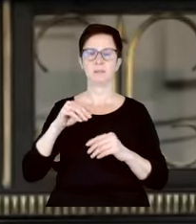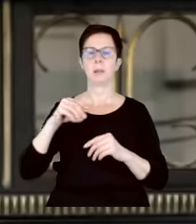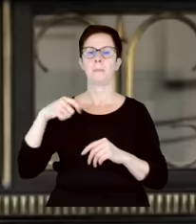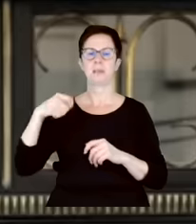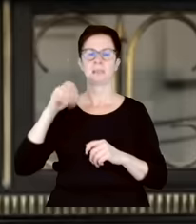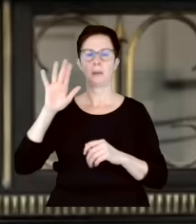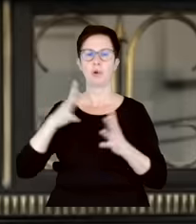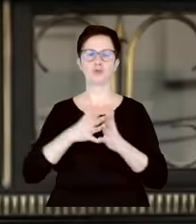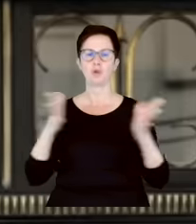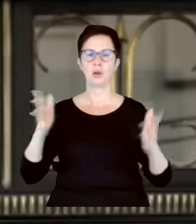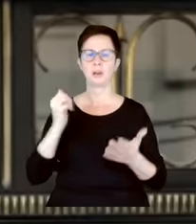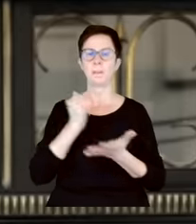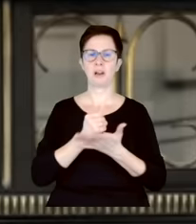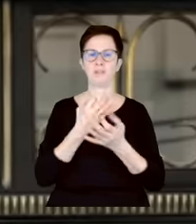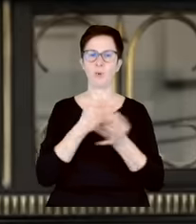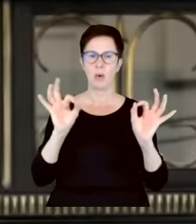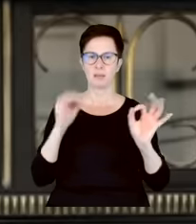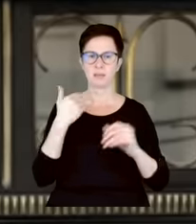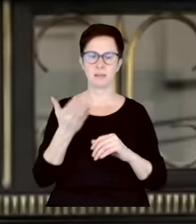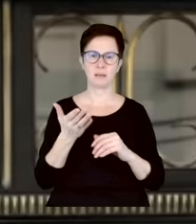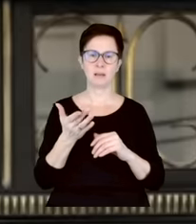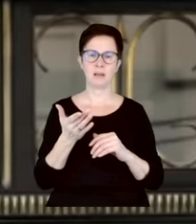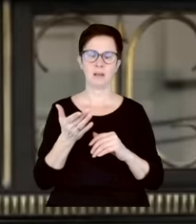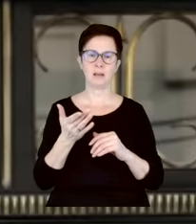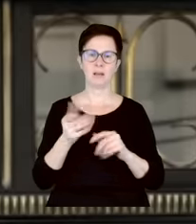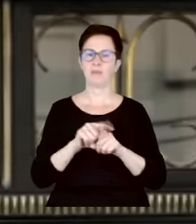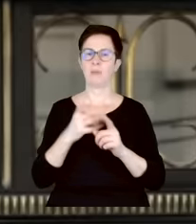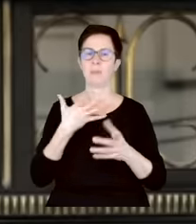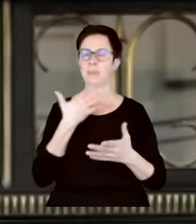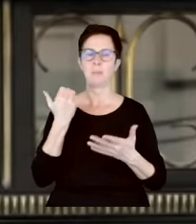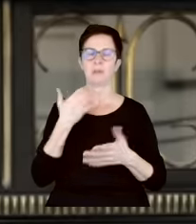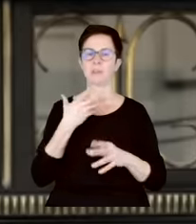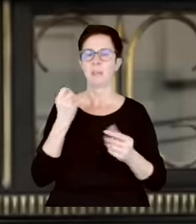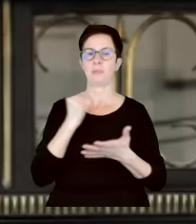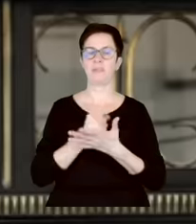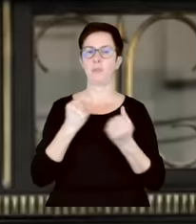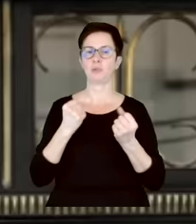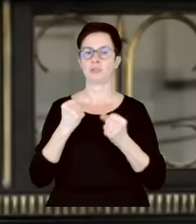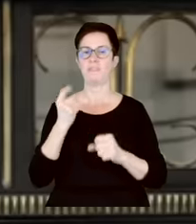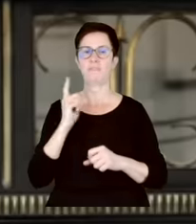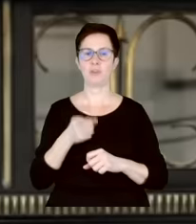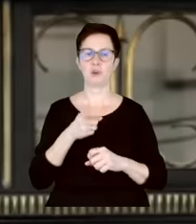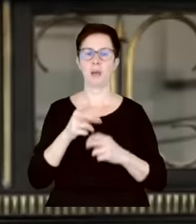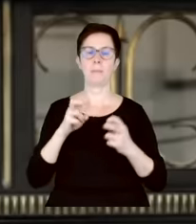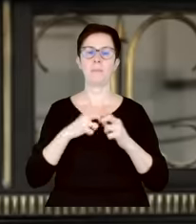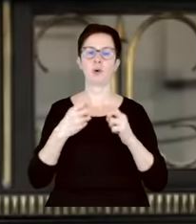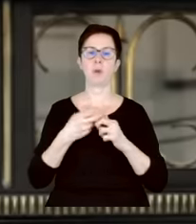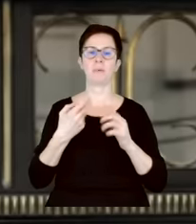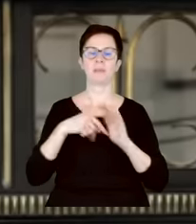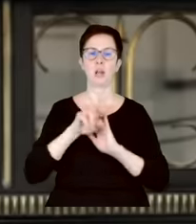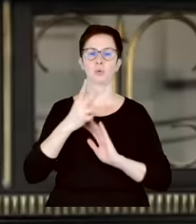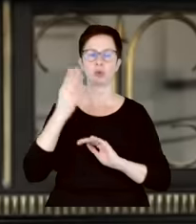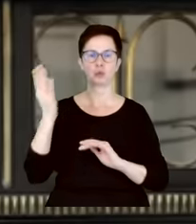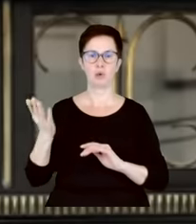że dotyczy to również jakby tutaj nieprawomocnego wyroku. No i problem zaczął się, że tak powiem dla drugiej strony, bo my żeśmy oczywiście